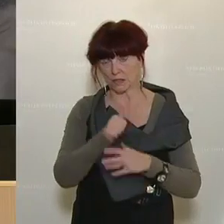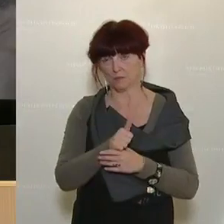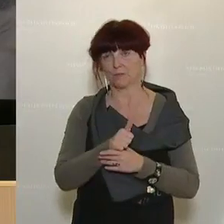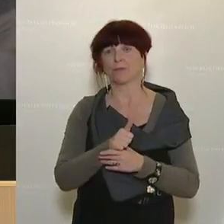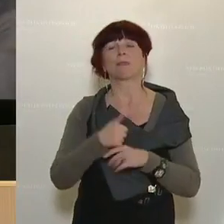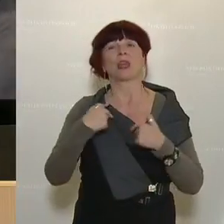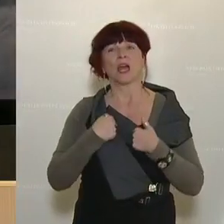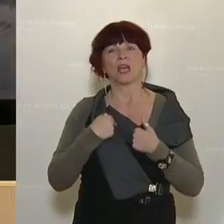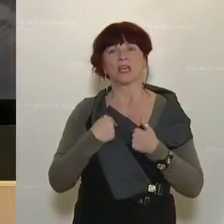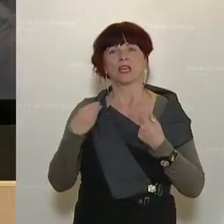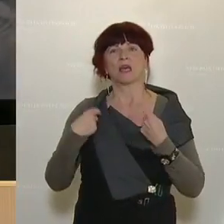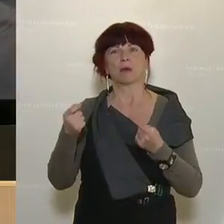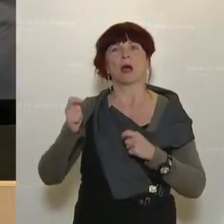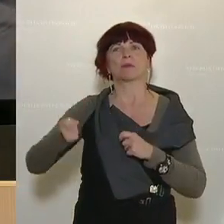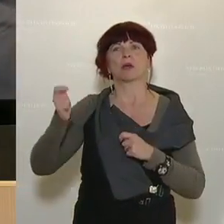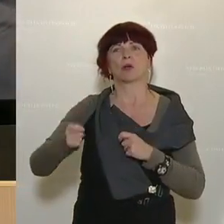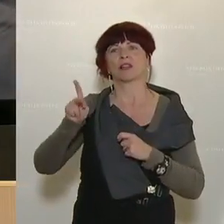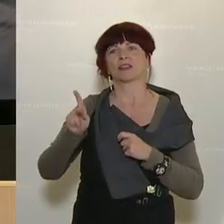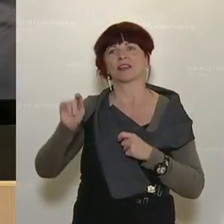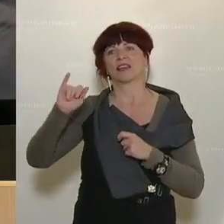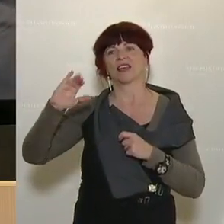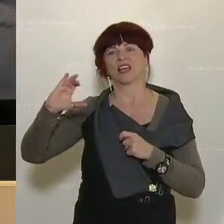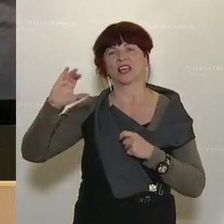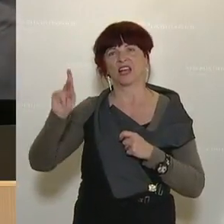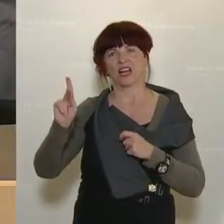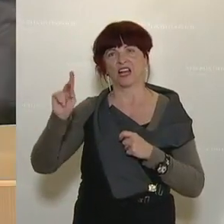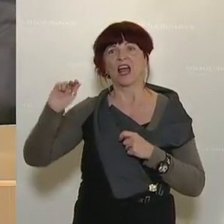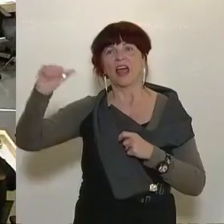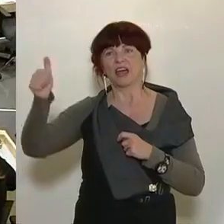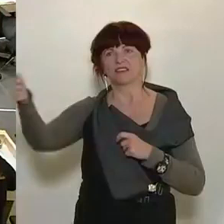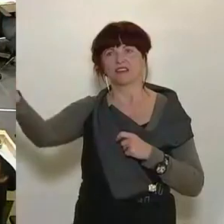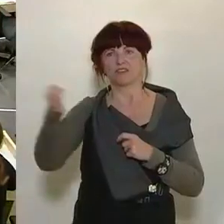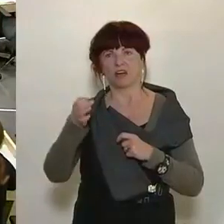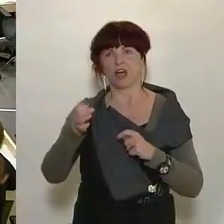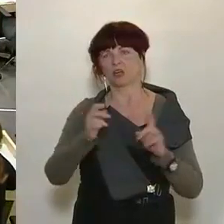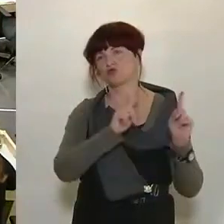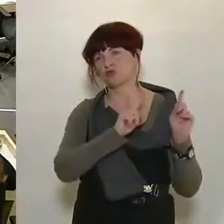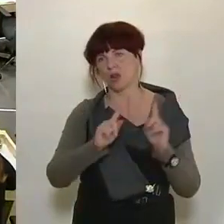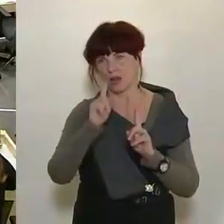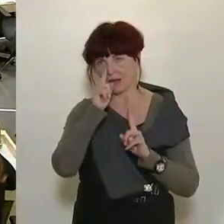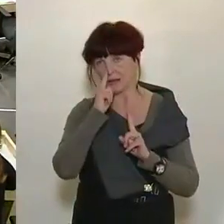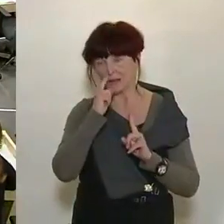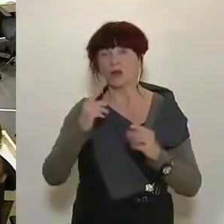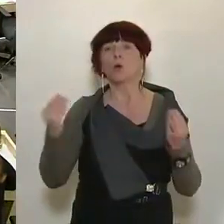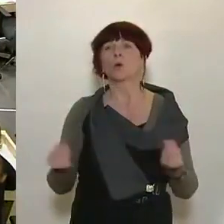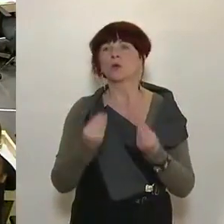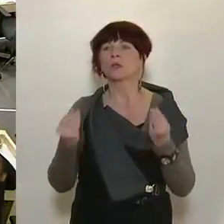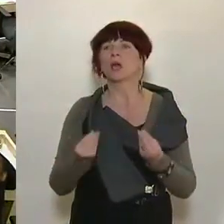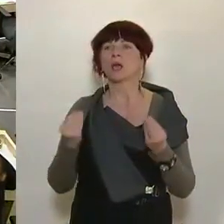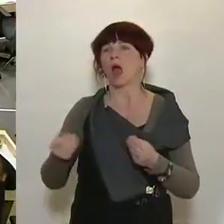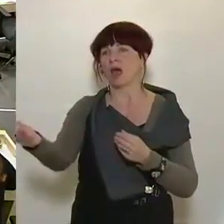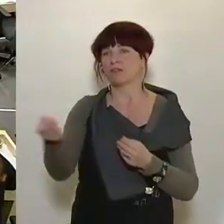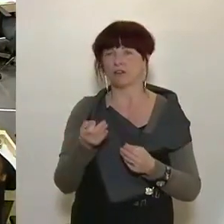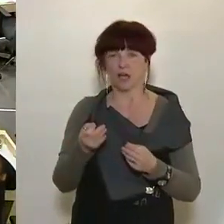Ich erteile dem Herrn Abgeordneten Herbert Kickl als ersten Frage... Der Titel dieser Anfrage ist Freiheit und Selbstbestimmung statt Massentest und